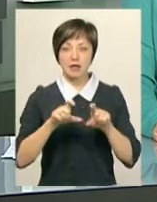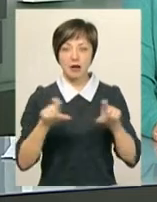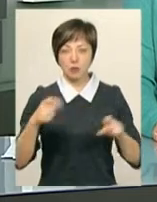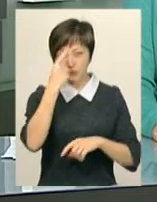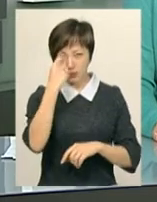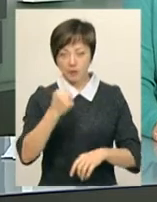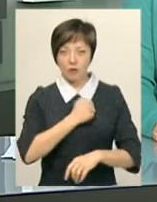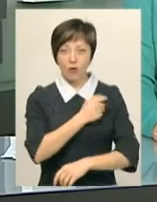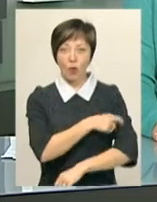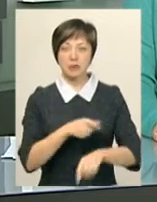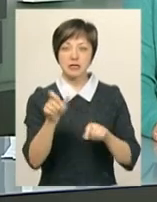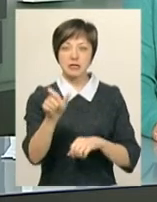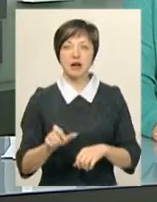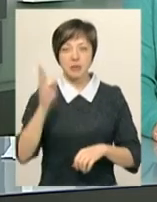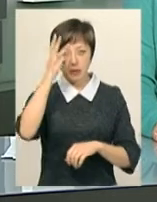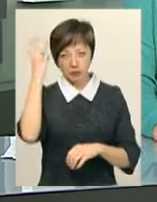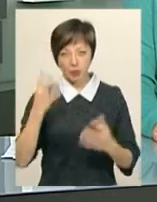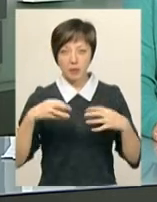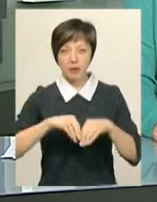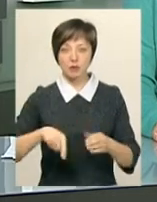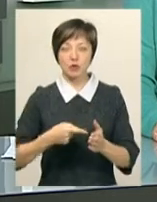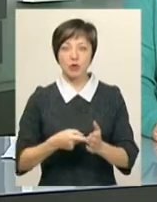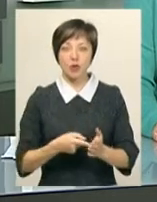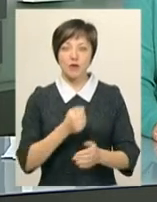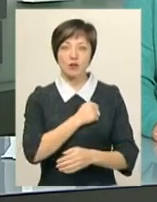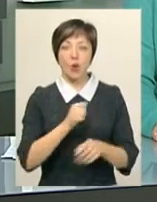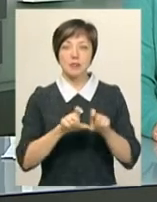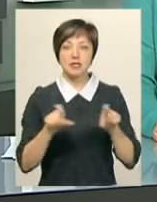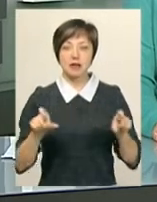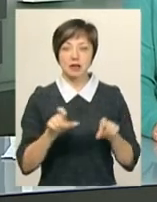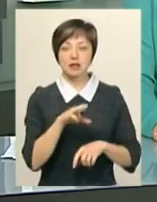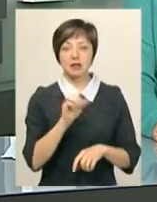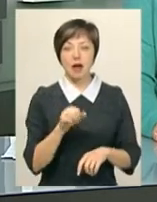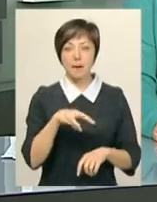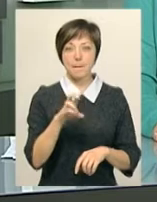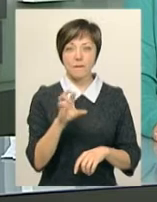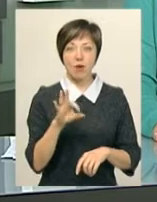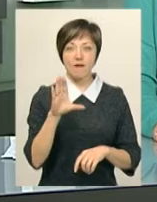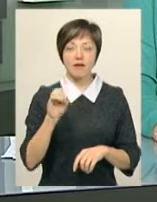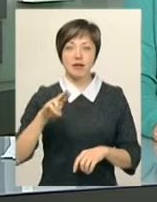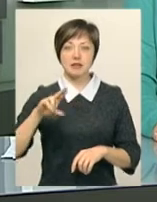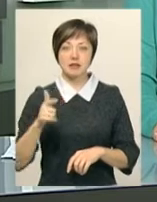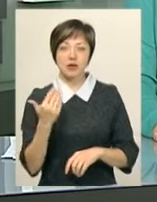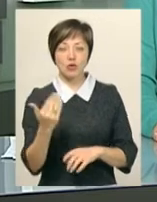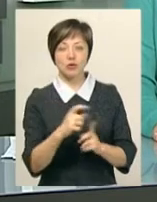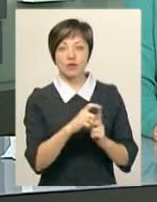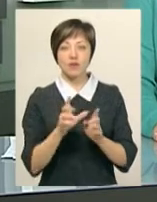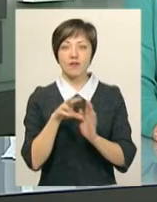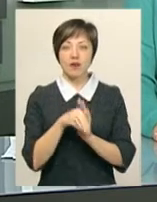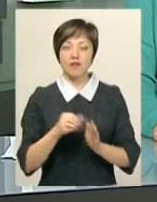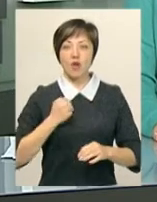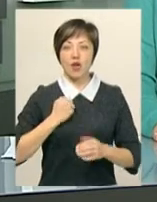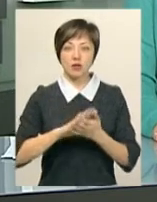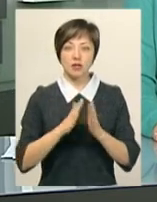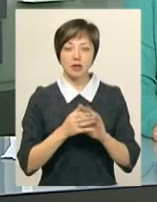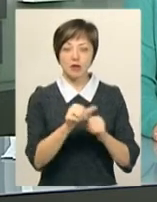повідомив військовий комісар Хмельницького об'єднаного міського військового комісаріату Віктор Тамбовець. За його словами, у зв'язку з веденням воєнного стану